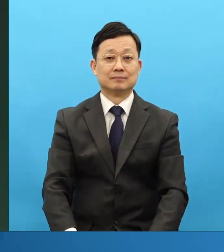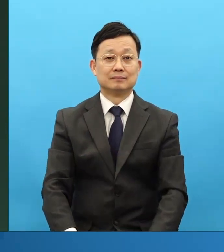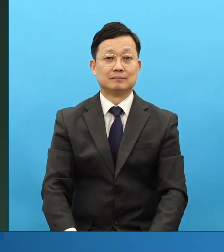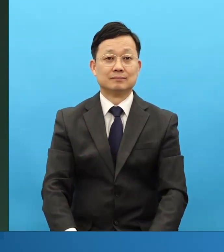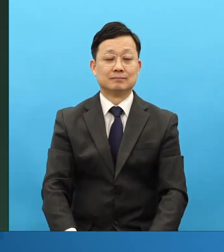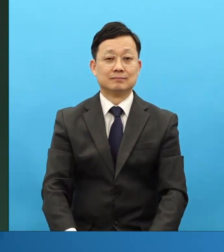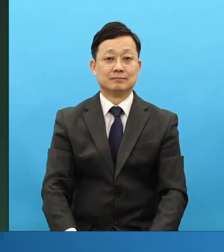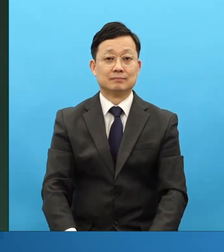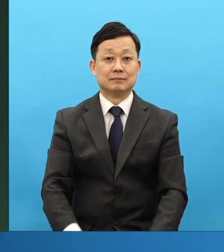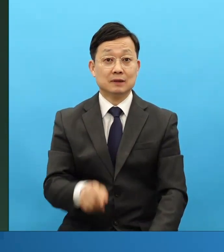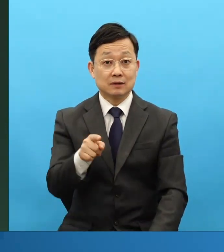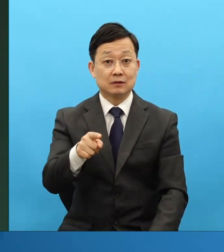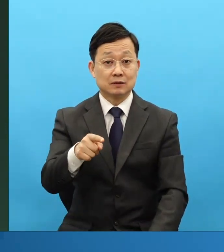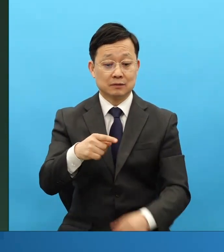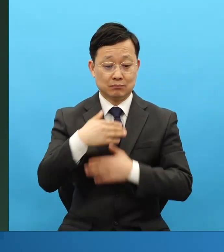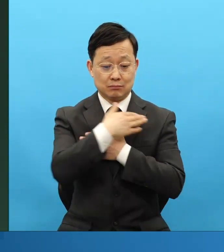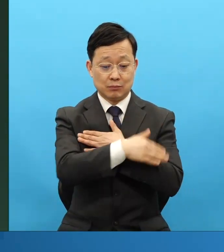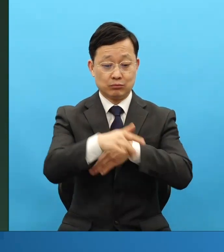그래서 이게 체질대잖아요.